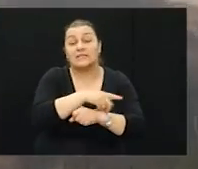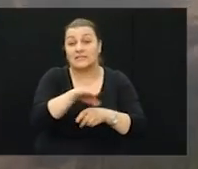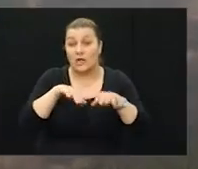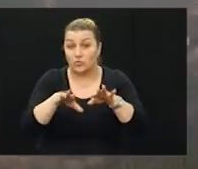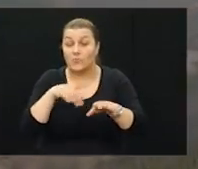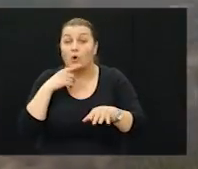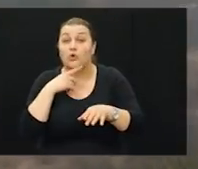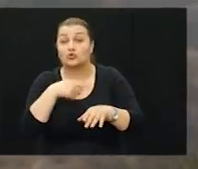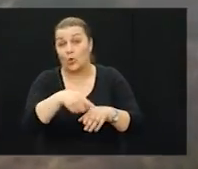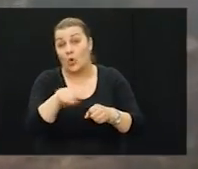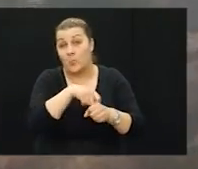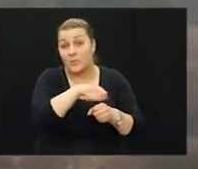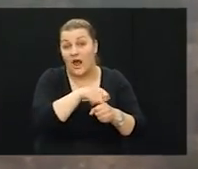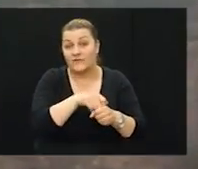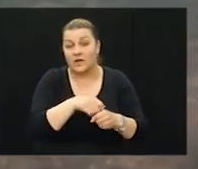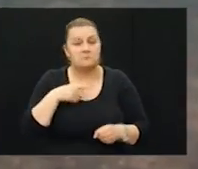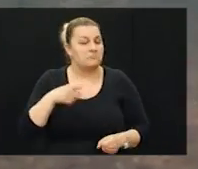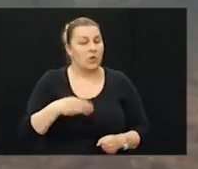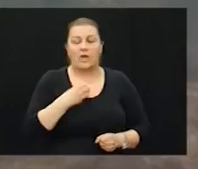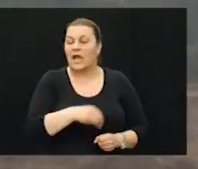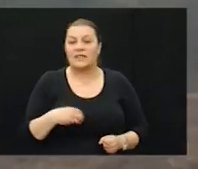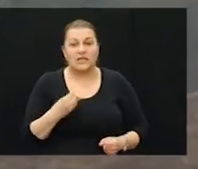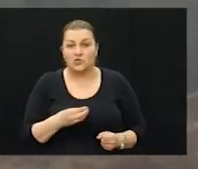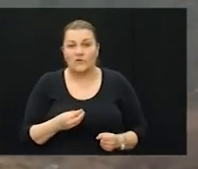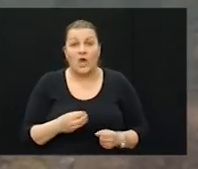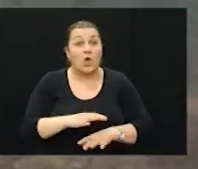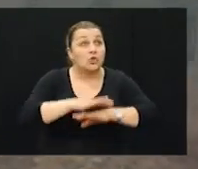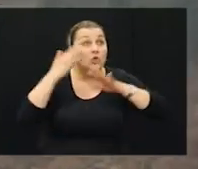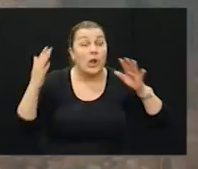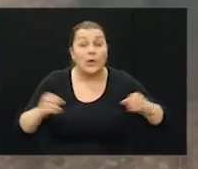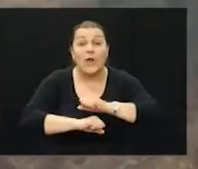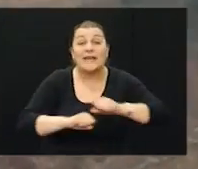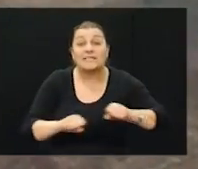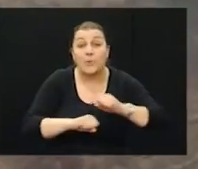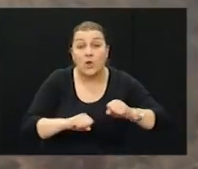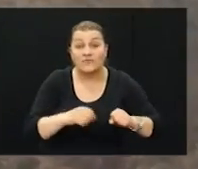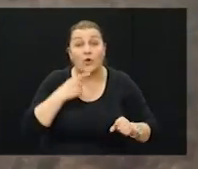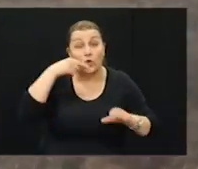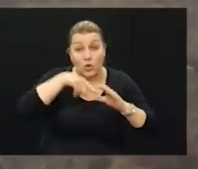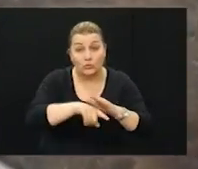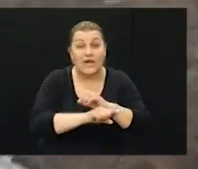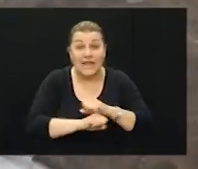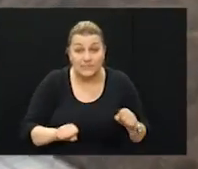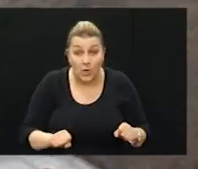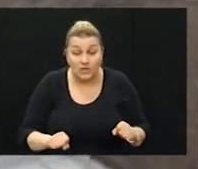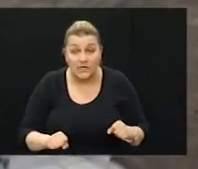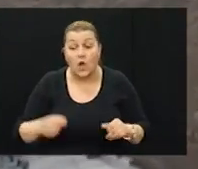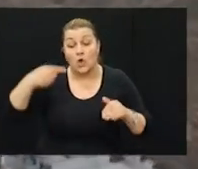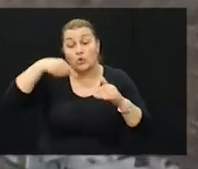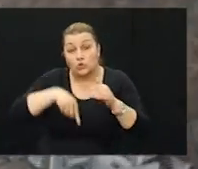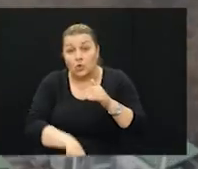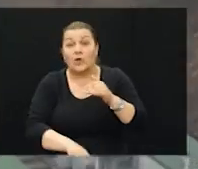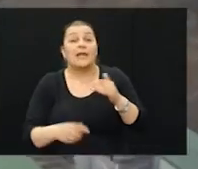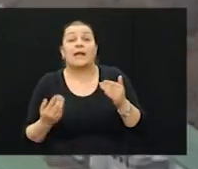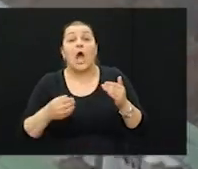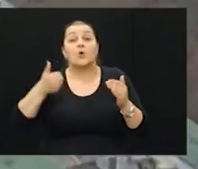obnavljanju. To je užas, to je katastrofa. Toliko je eksploziva koje je tu eksplodiralo. Dolje je dakle